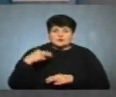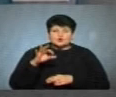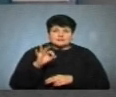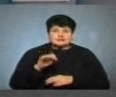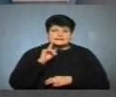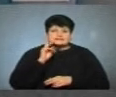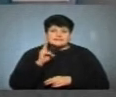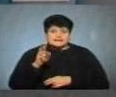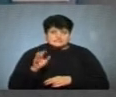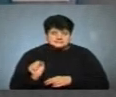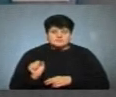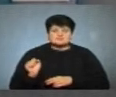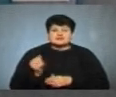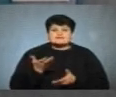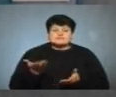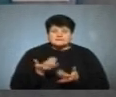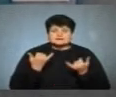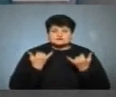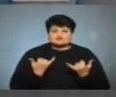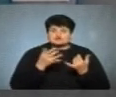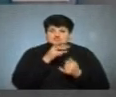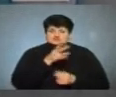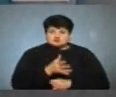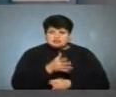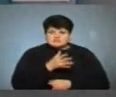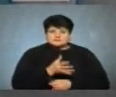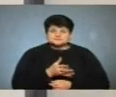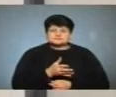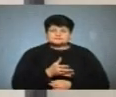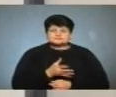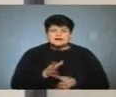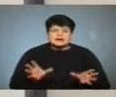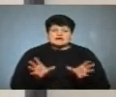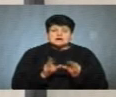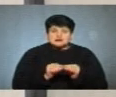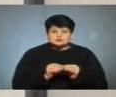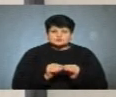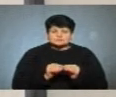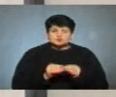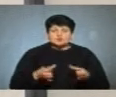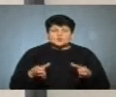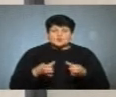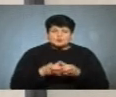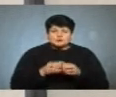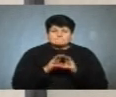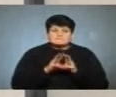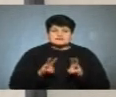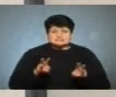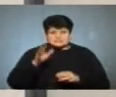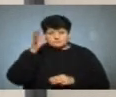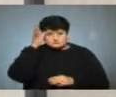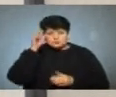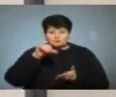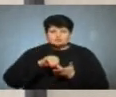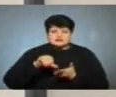Зеленська, яка на сьогоднішній час разом і спільно із групою Міністерства освіти,